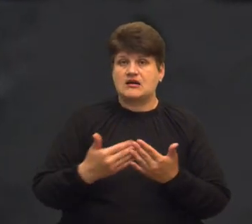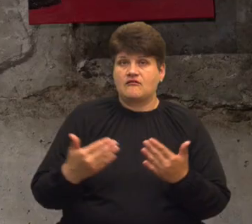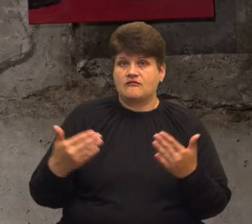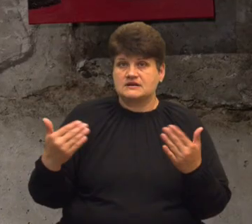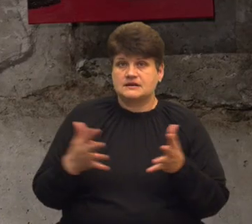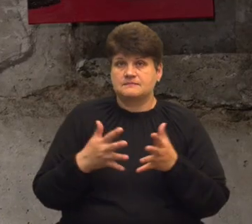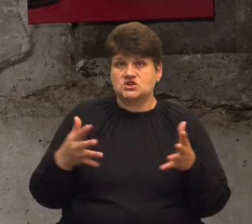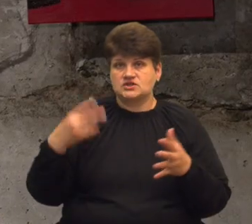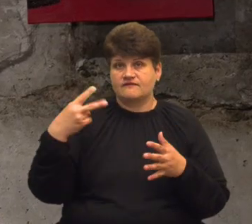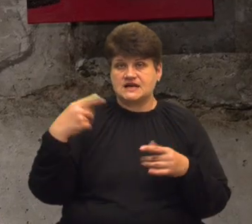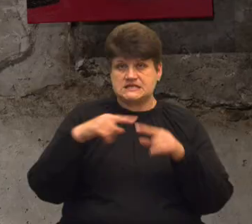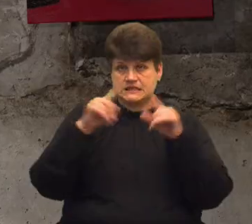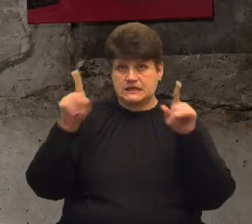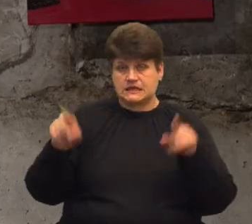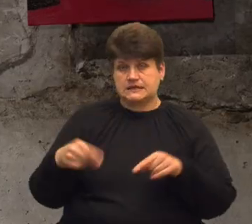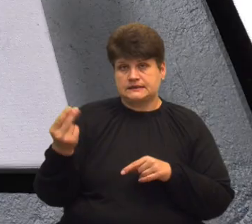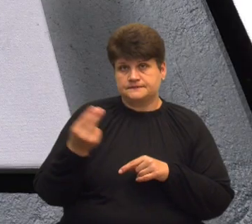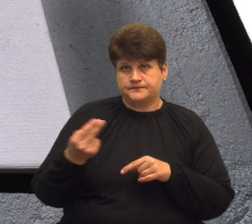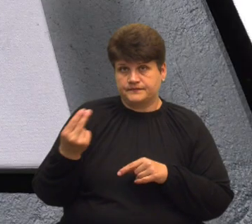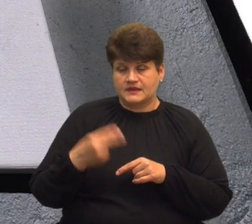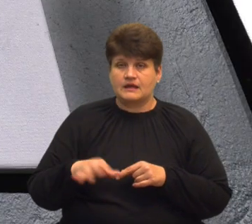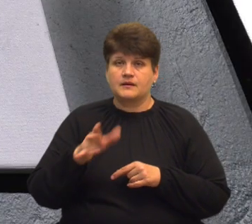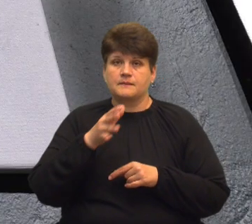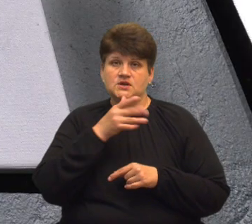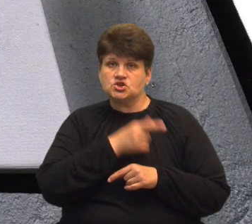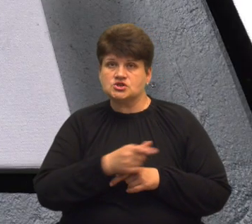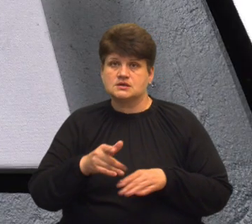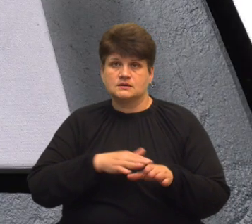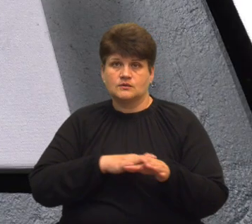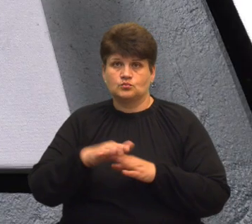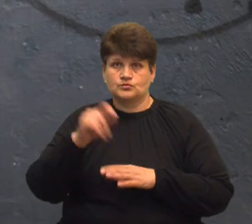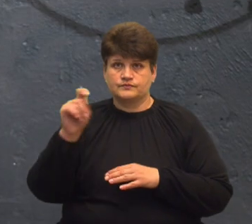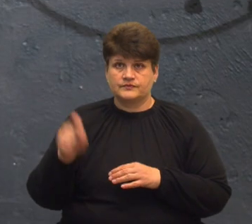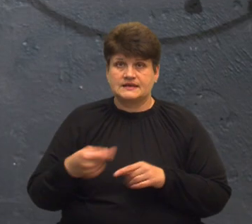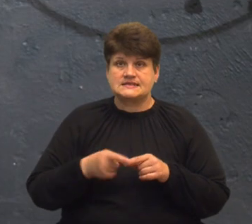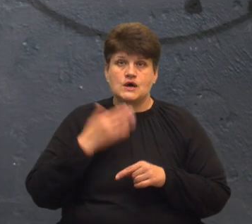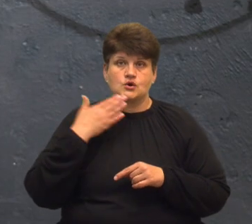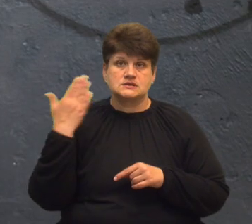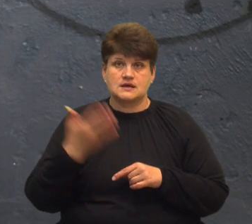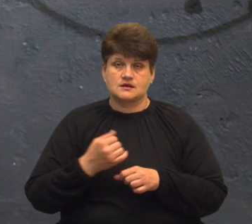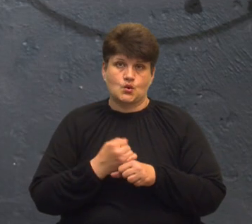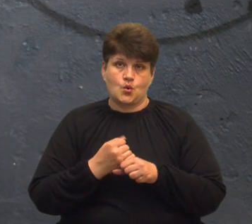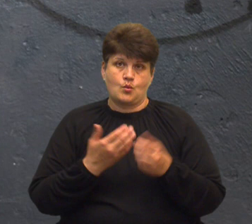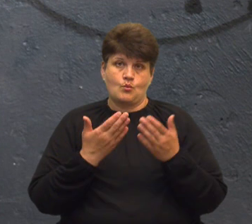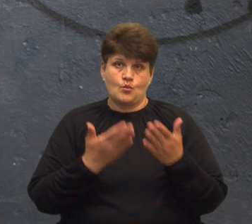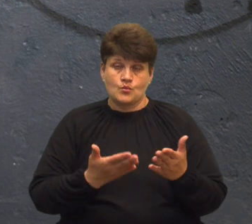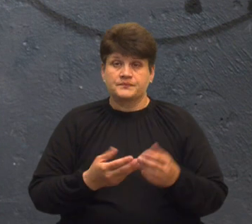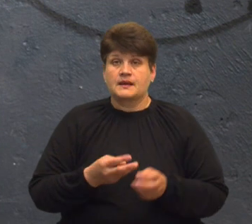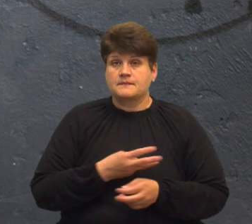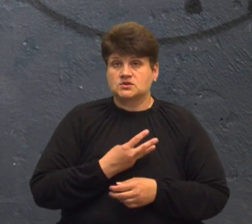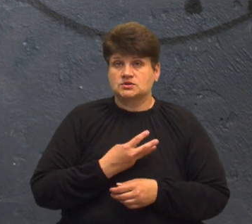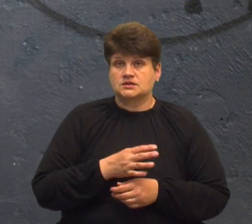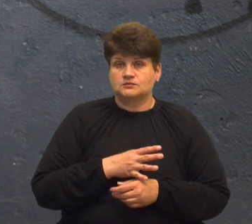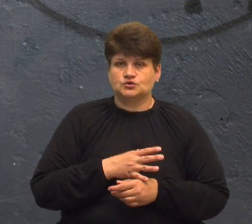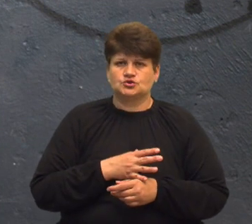більше 20 картин, написаних в тому числі під час повномасштабної війни. Це останні його роботи. Його побажання були, щоб картини не